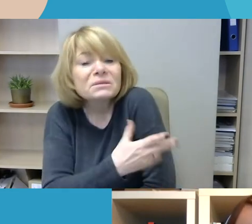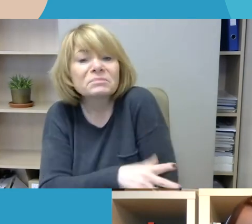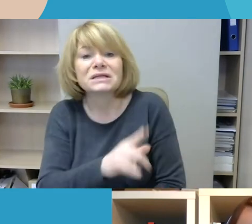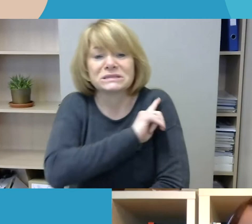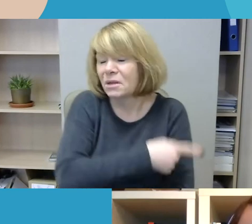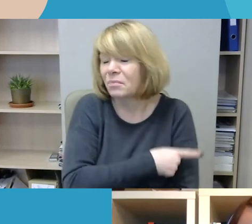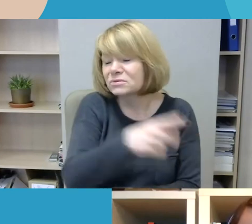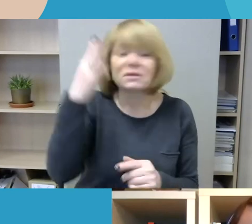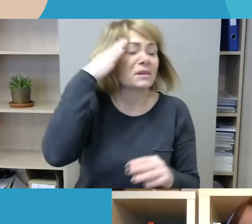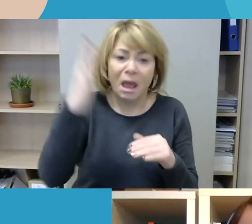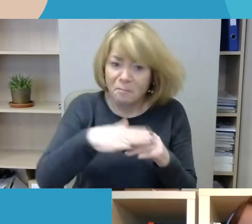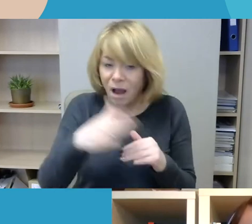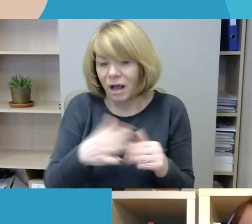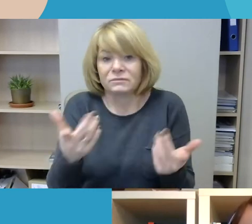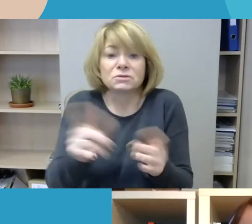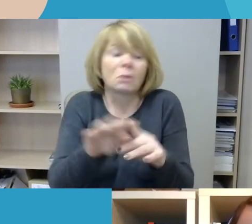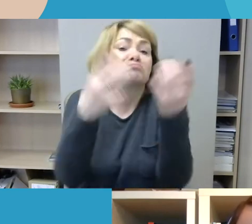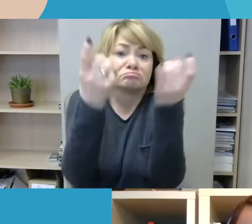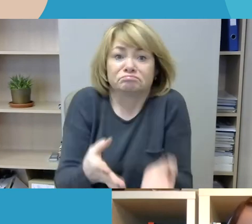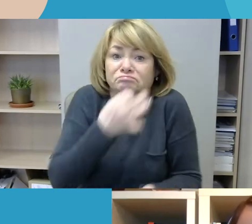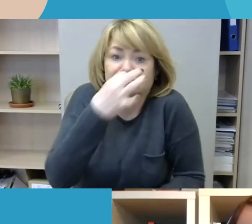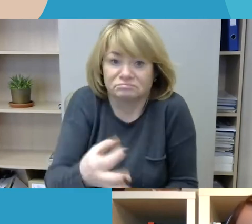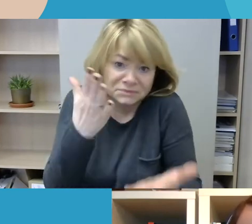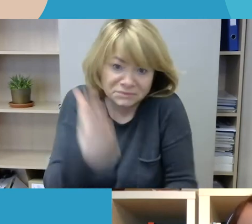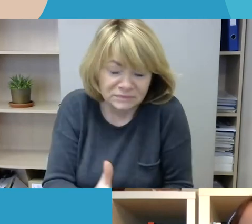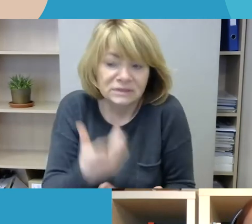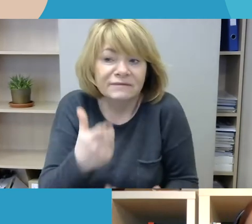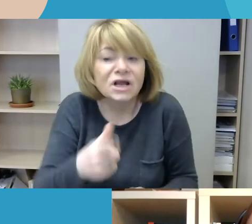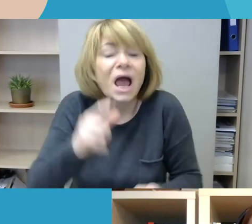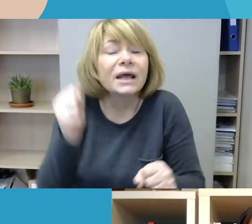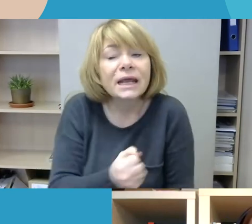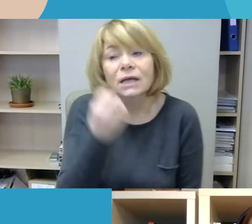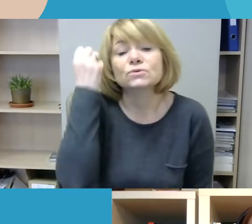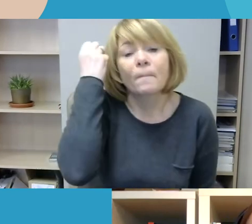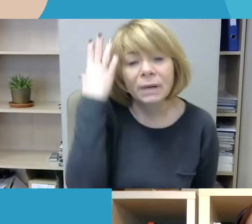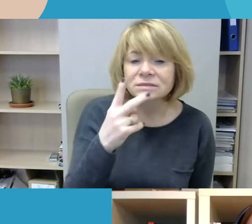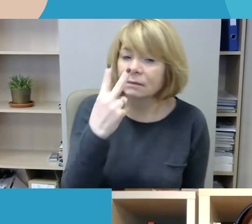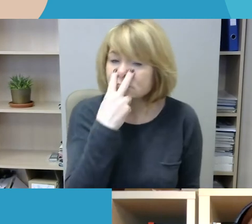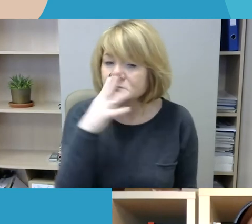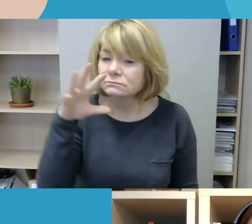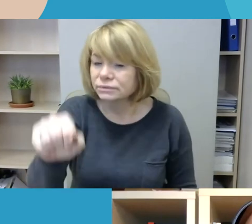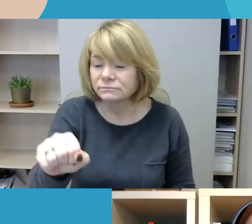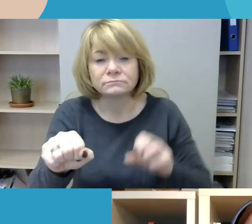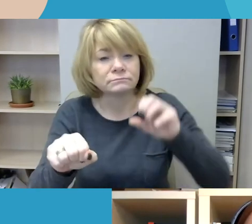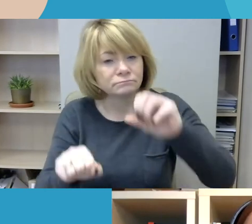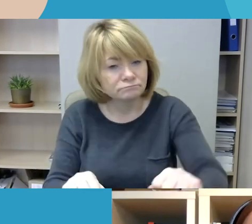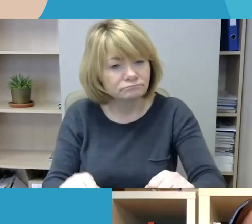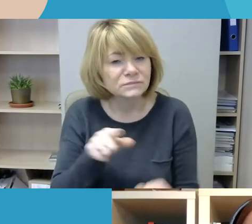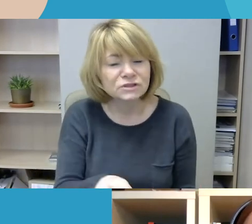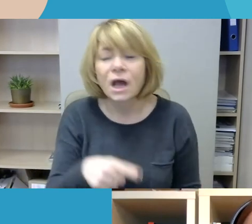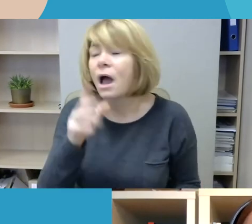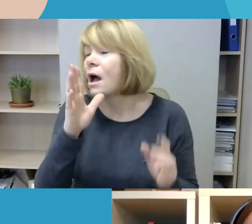problematiškas šališkumo motyvos, kurį reikia suprasti ir pastebėti. Tai čia, man atrodo, dar yra daug ką